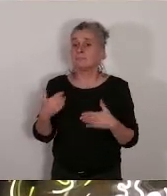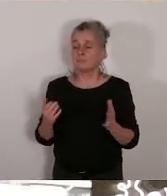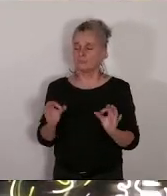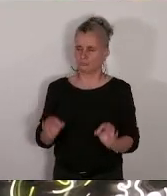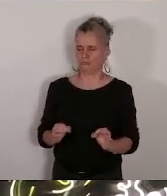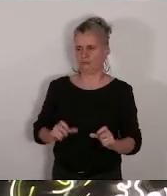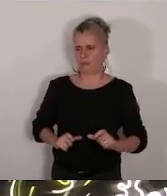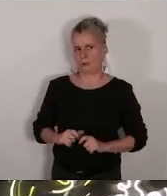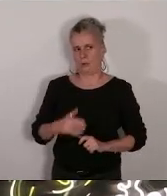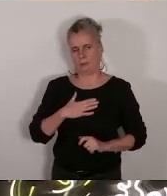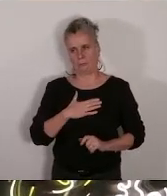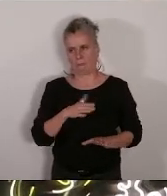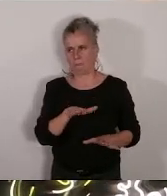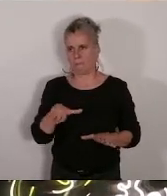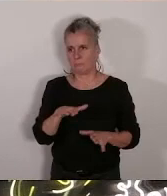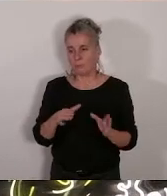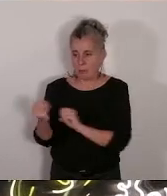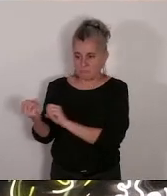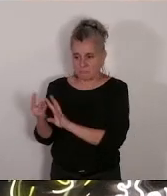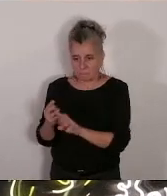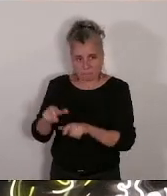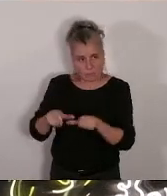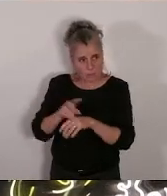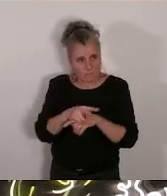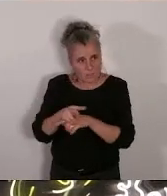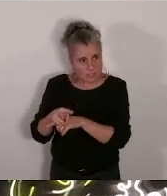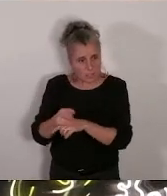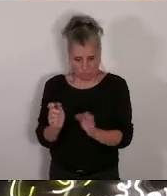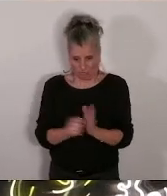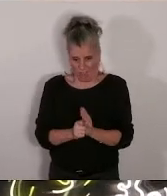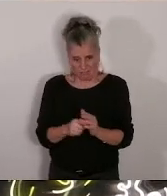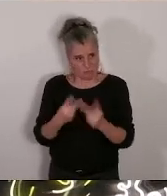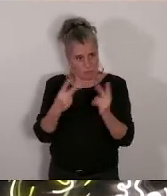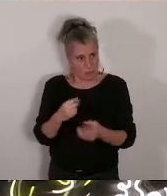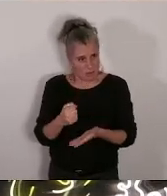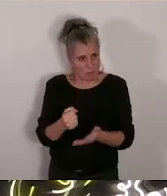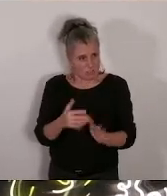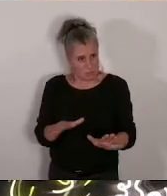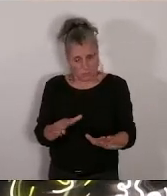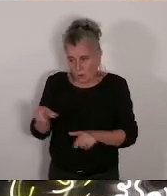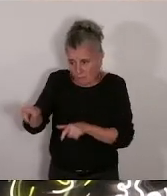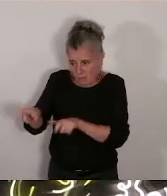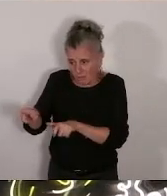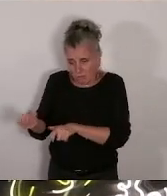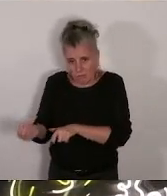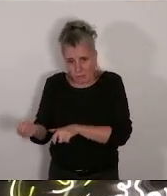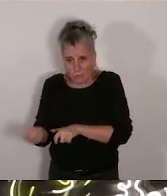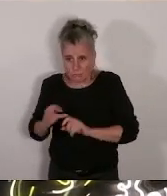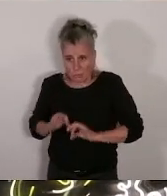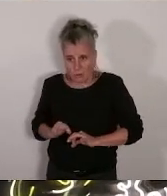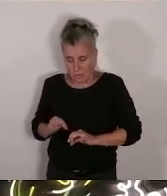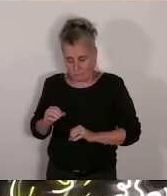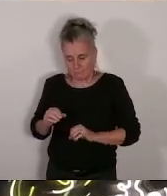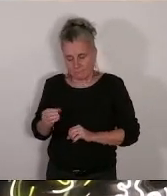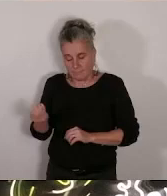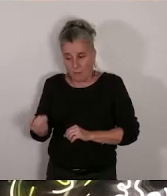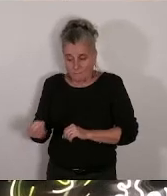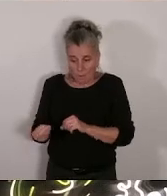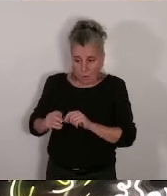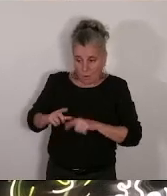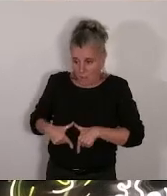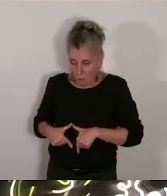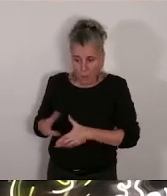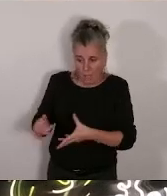du patrimoine et aux scolaires. Elle acte la disparition à jamais des trois quarts de ce qui restait du site. Par respect pour notre combat,